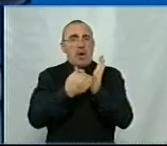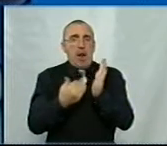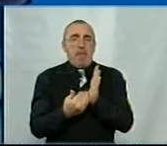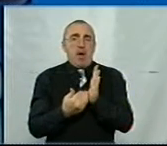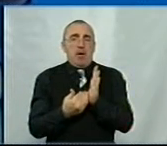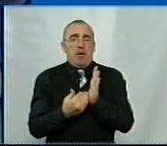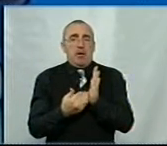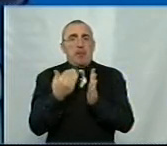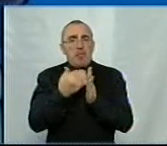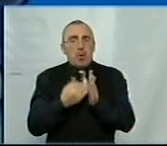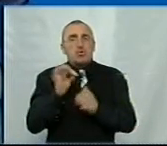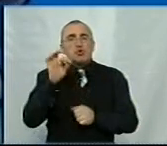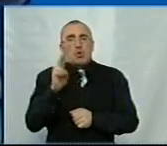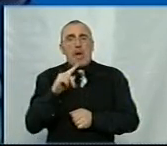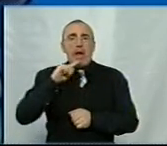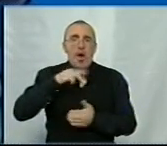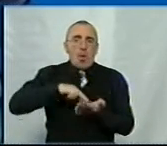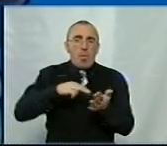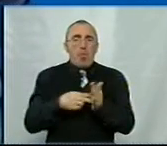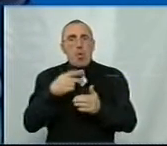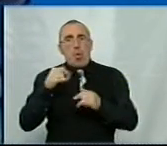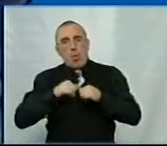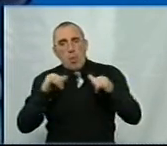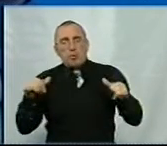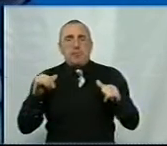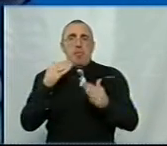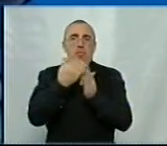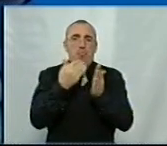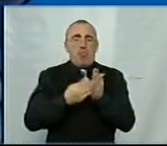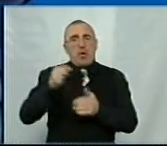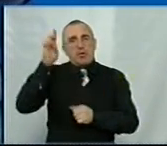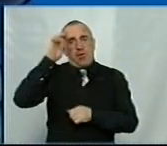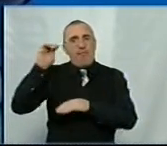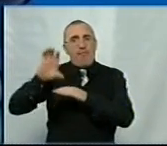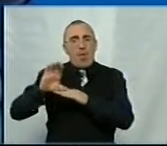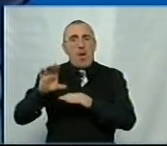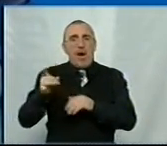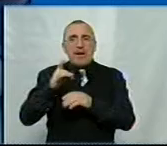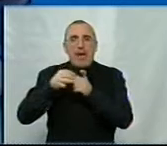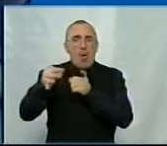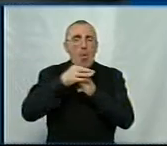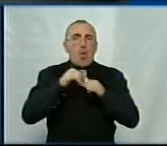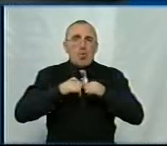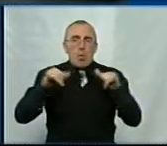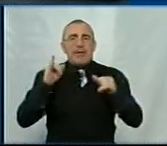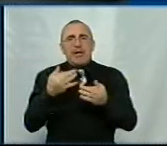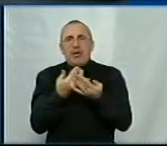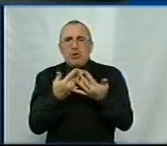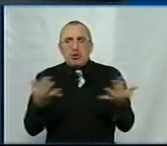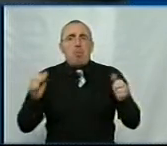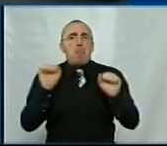в програмах соціально-економічного розвитку, і в програмах Державного фонду регіонального розвитку і інших